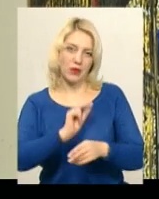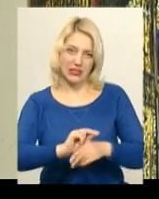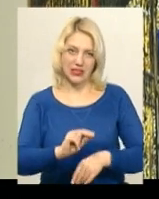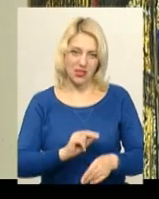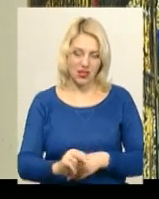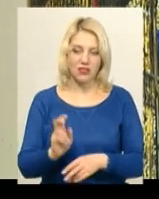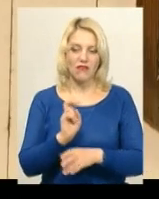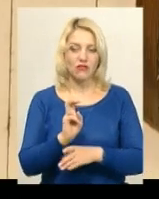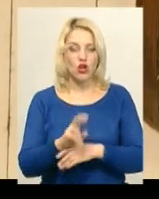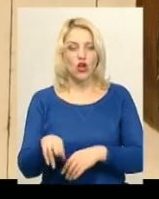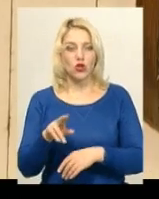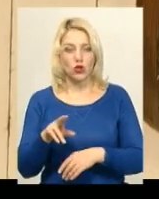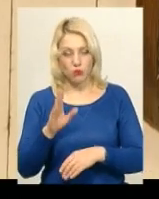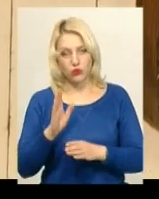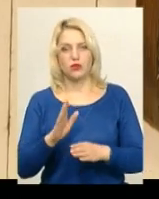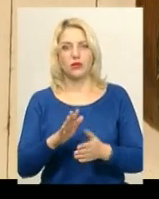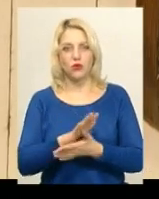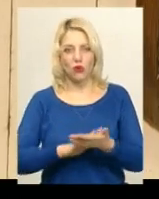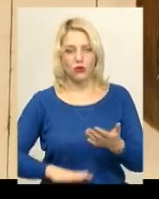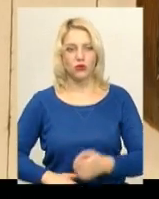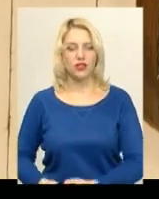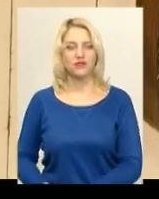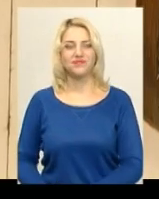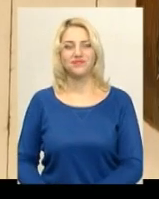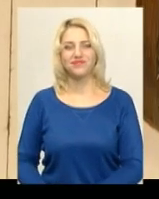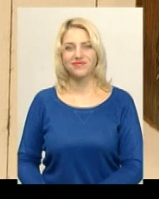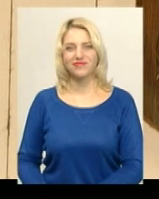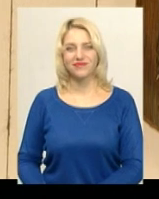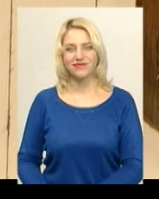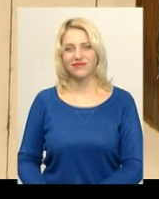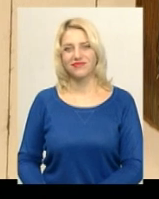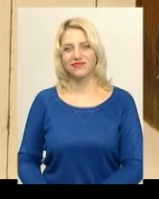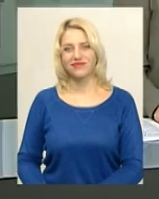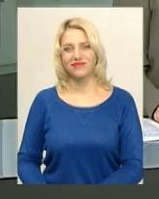художниця планує продовжувати. Світлана Поробок, Дем'ян Зигольник, новини, Поділяцентр.